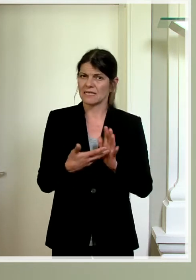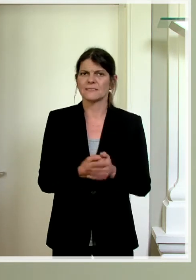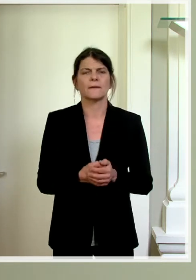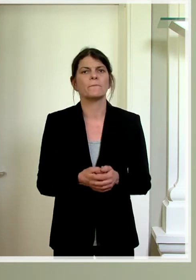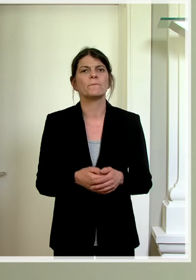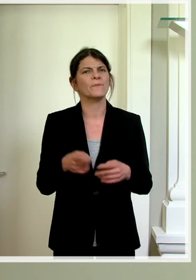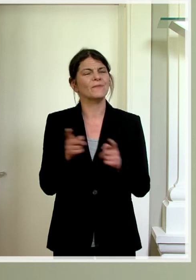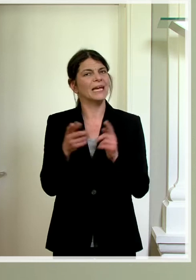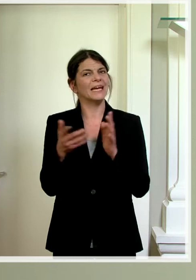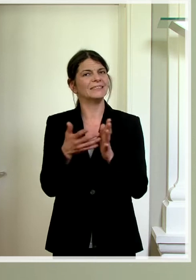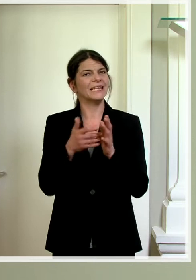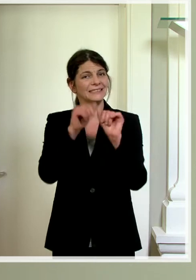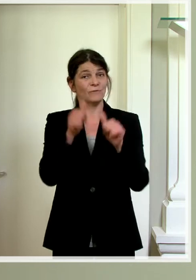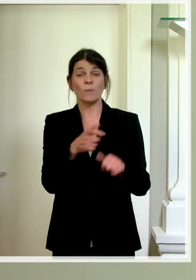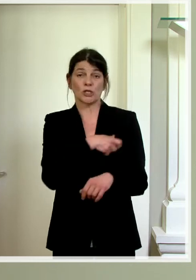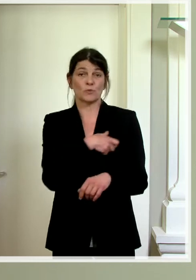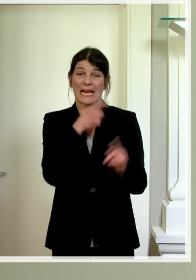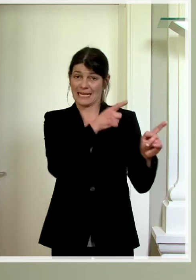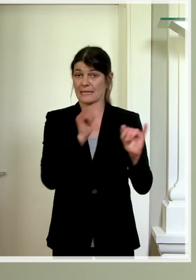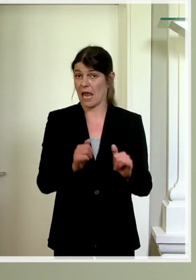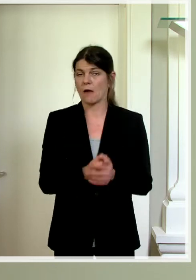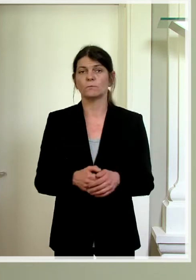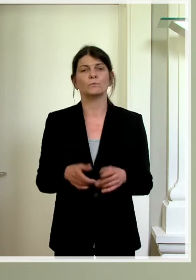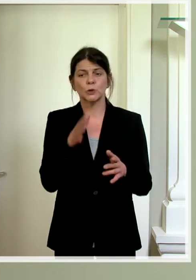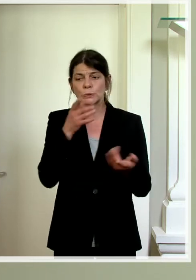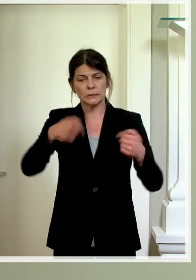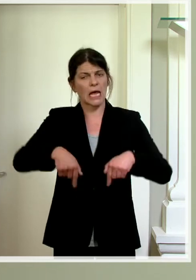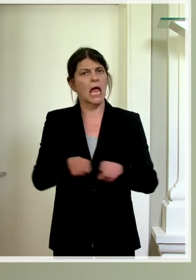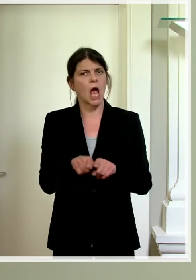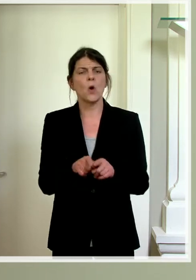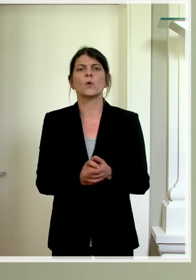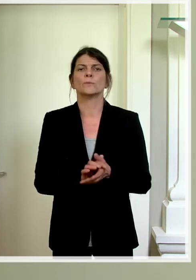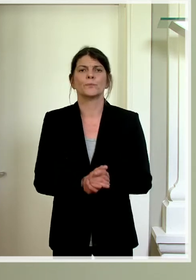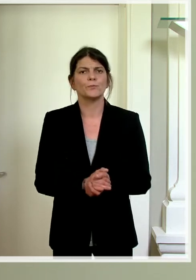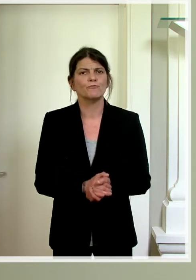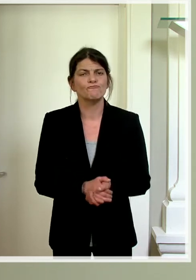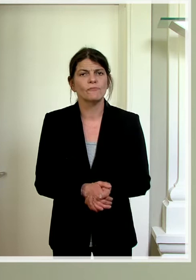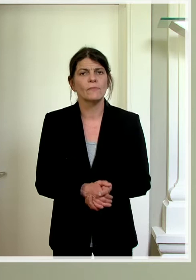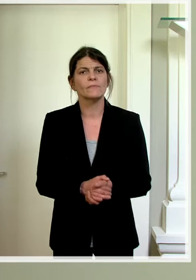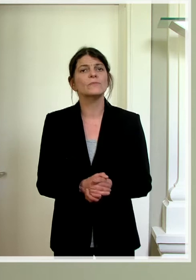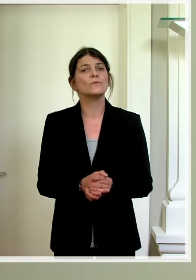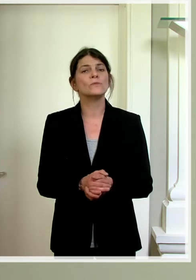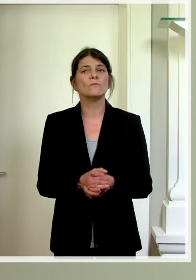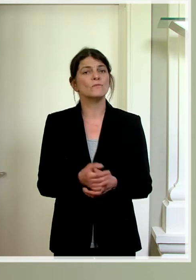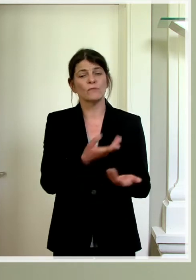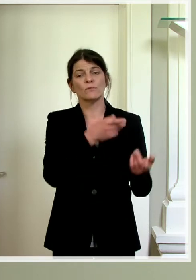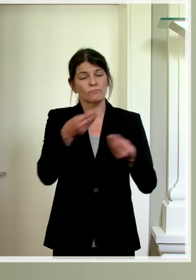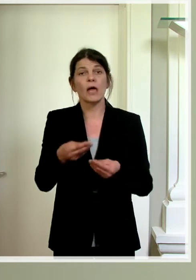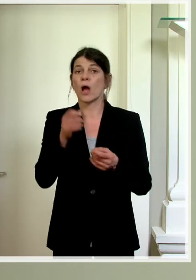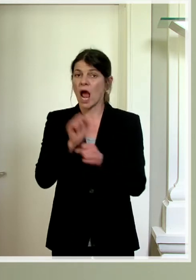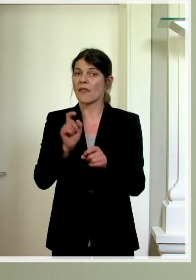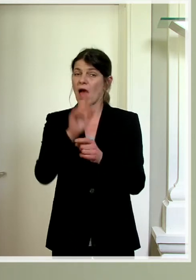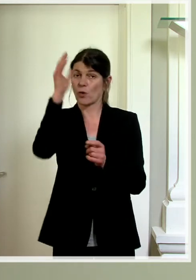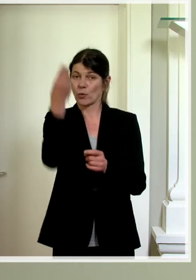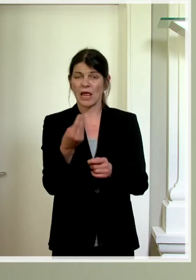Testmodus in der Schweiz und die wird auch bei uns dann herunterzuladen sein. Und es wird auch